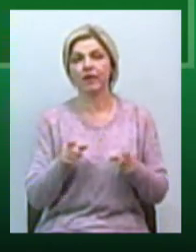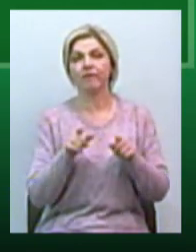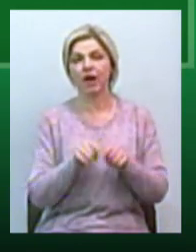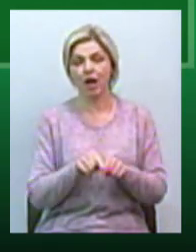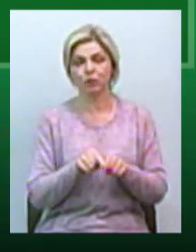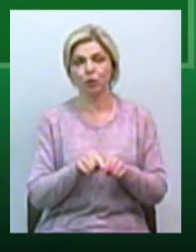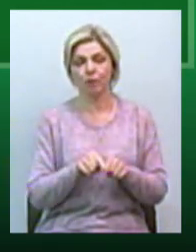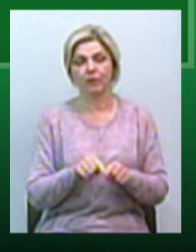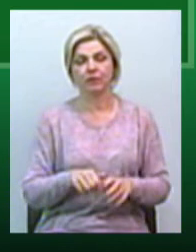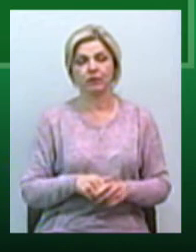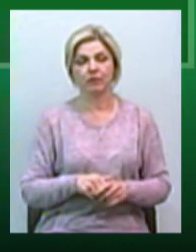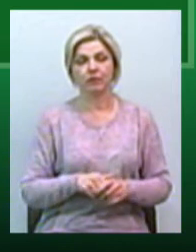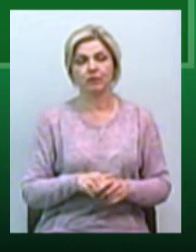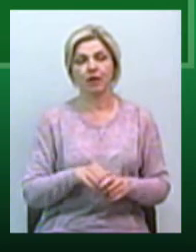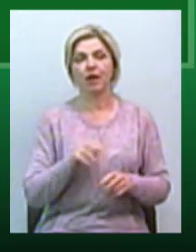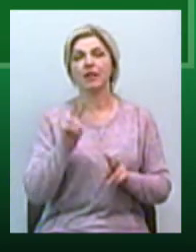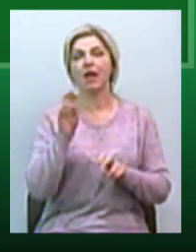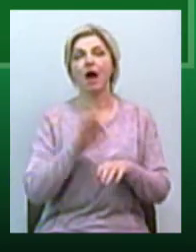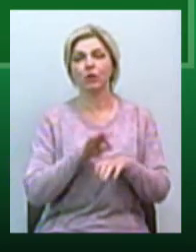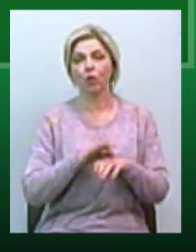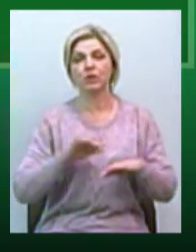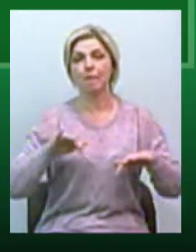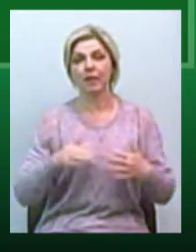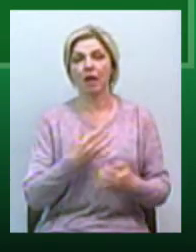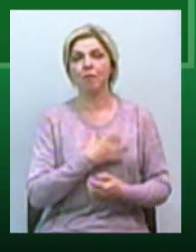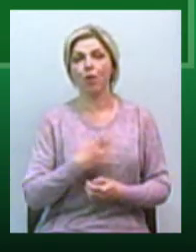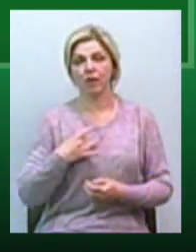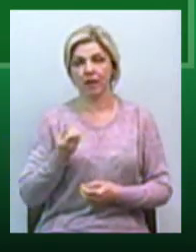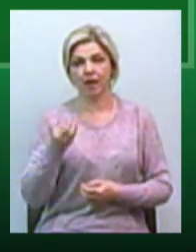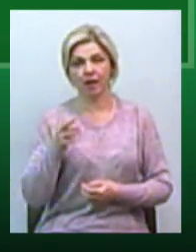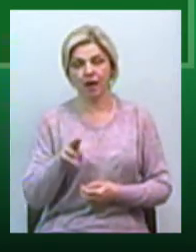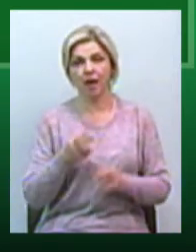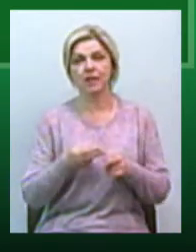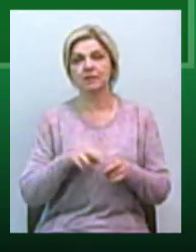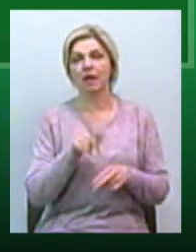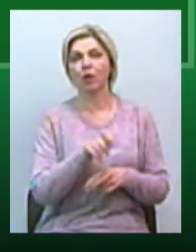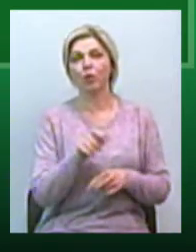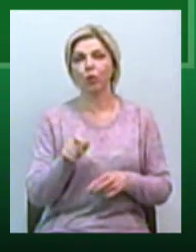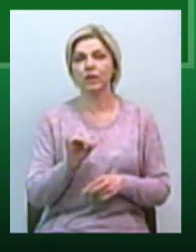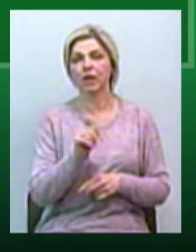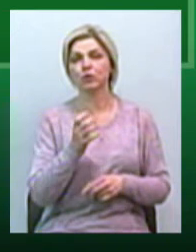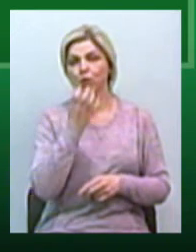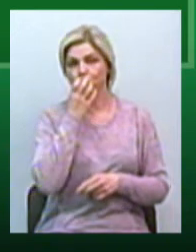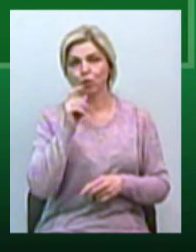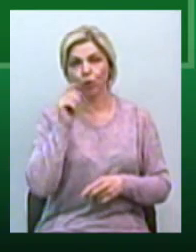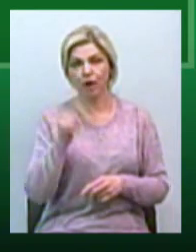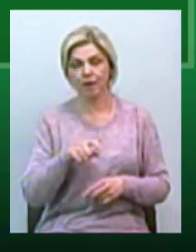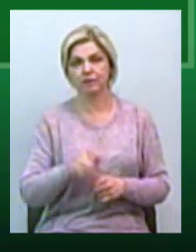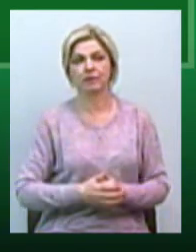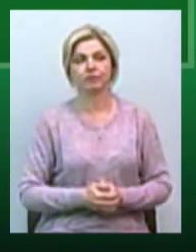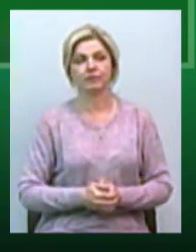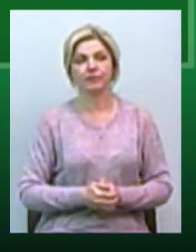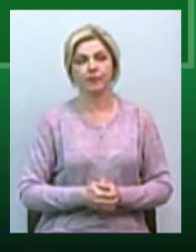діагнозом невменія. Це люди із Южноукраїнська, із